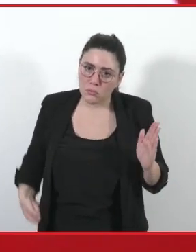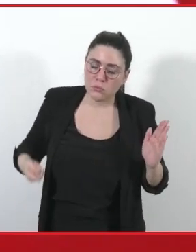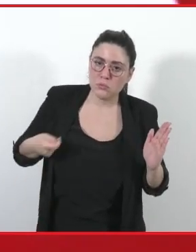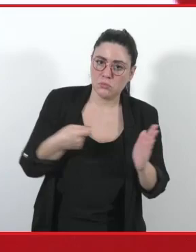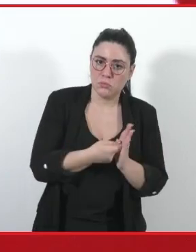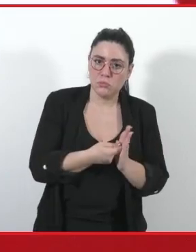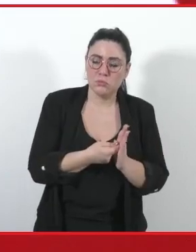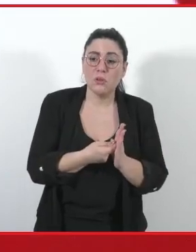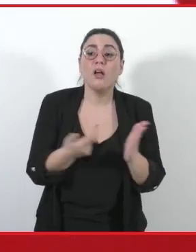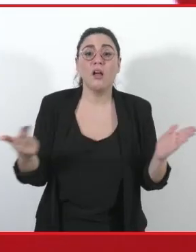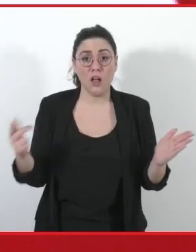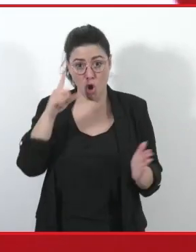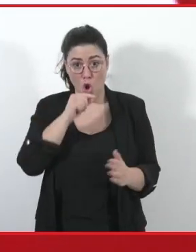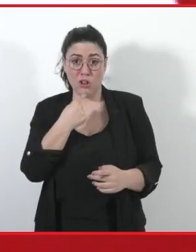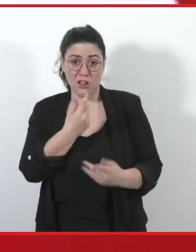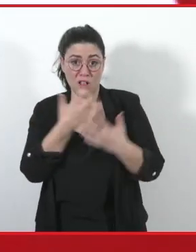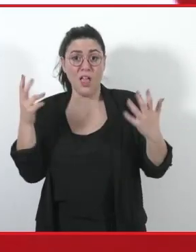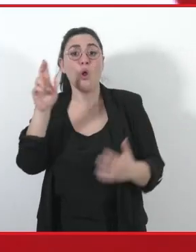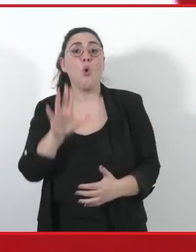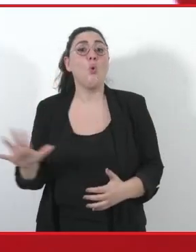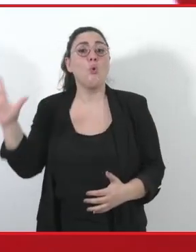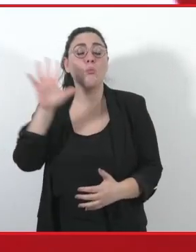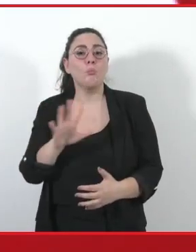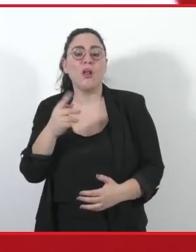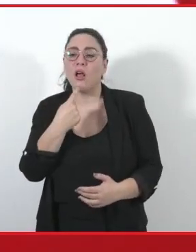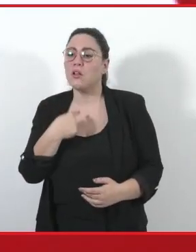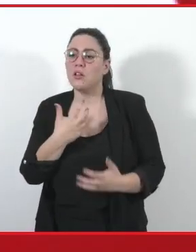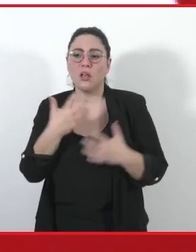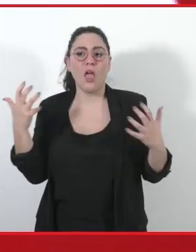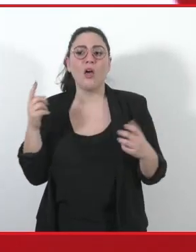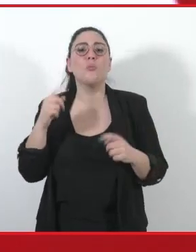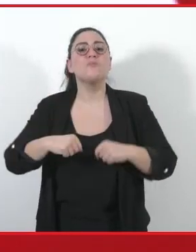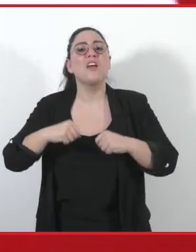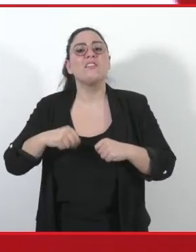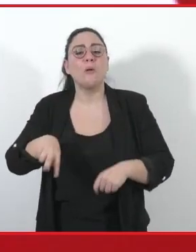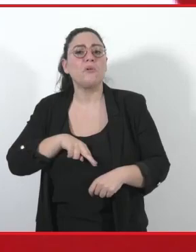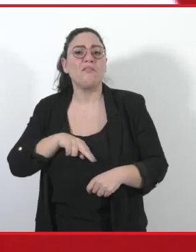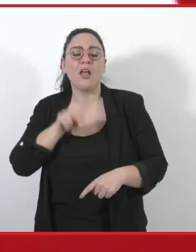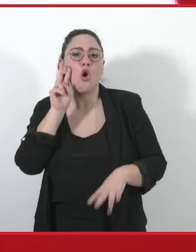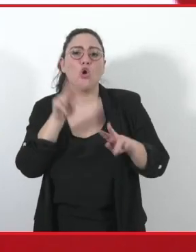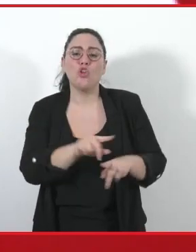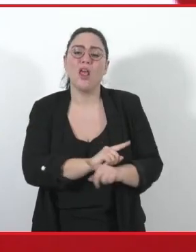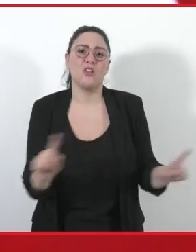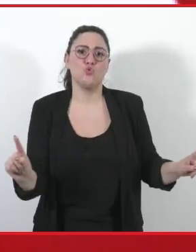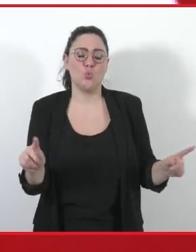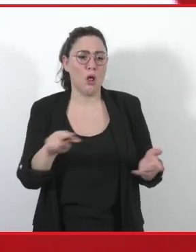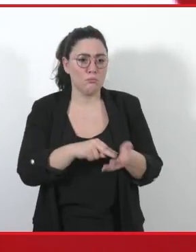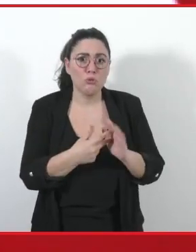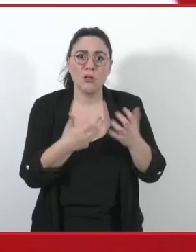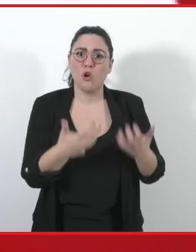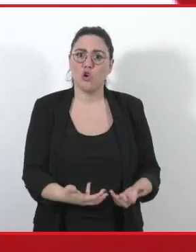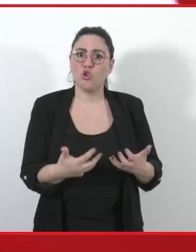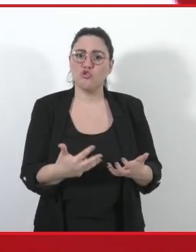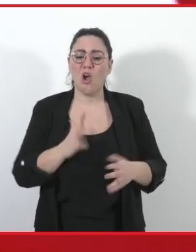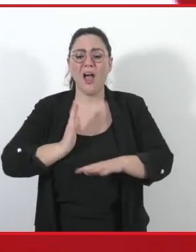Umbria c'è un problema che riguarda la sanità privata che non è nemmeno controllata. C'è un problema più generale di accesso